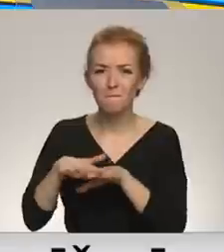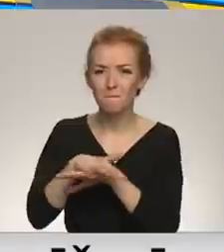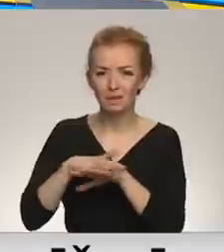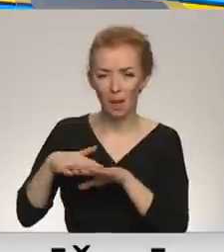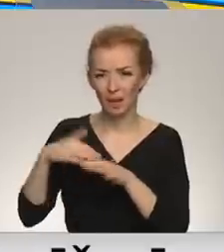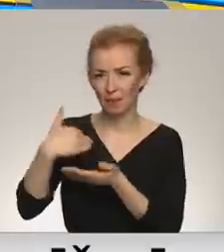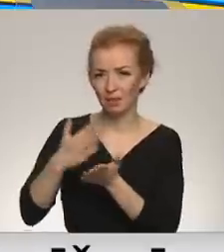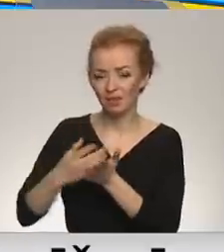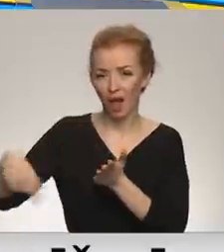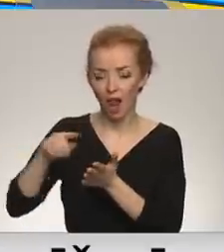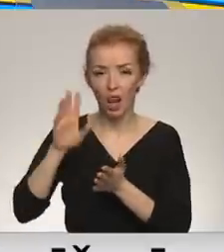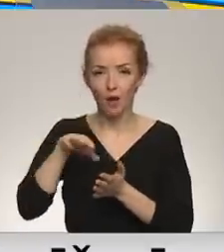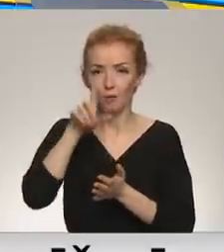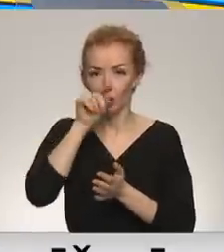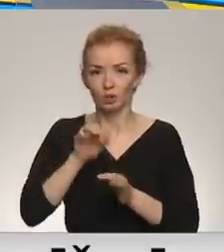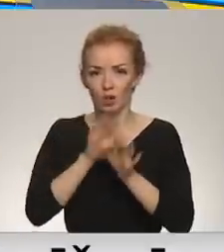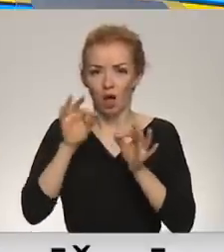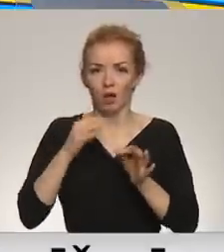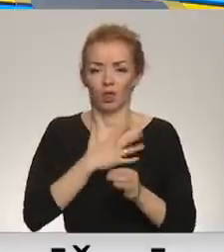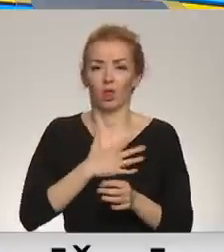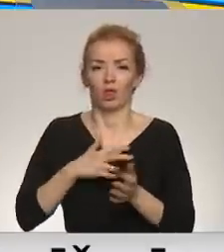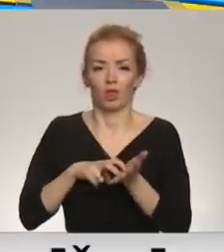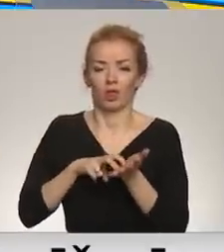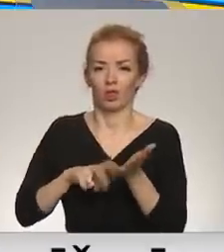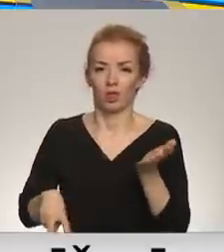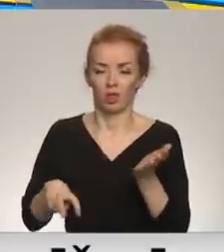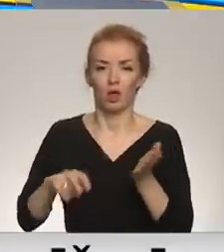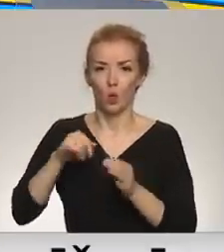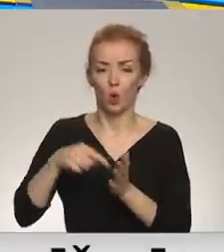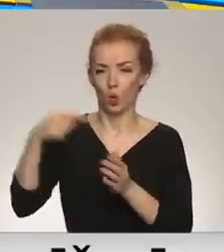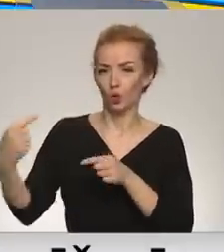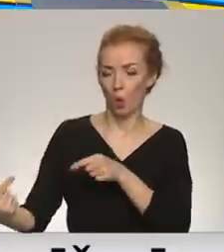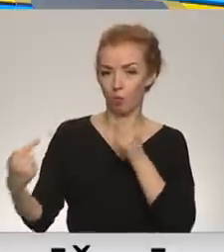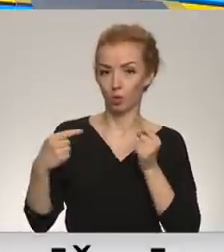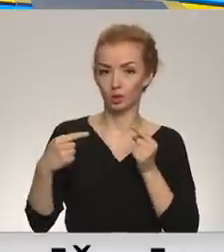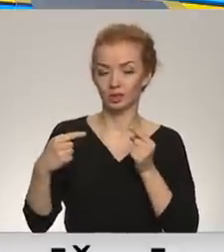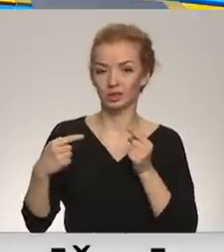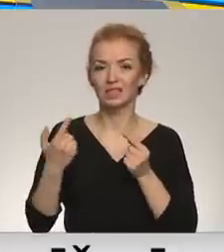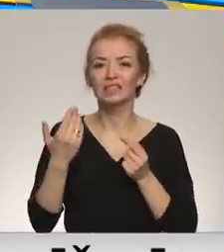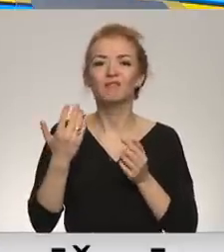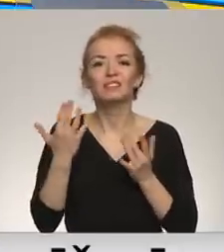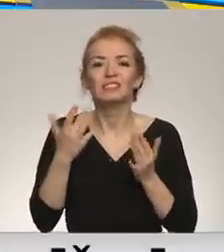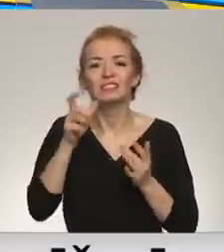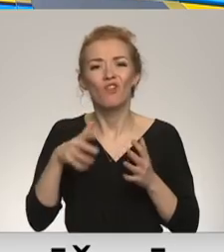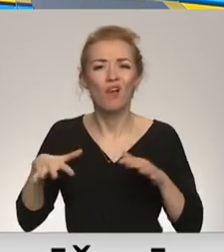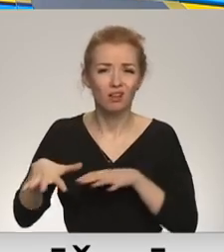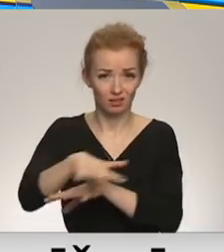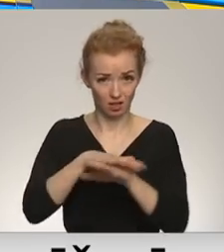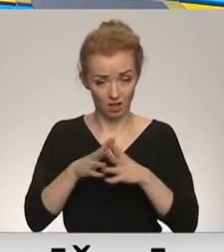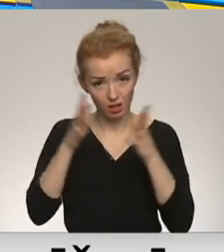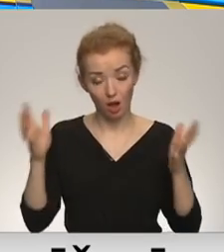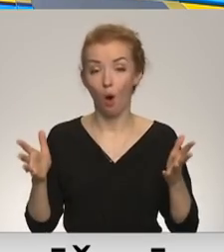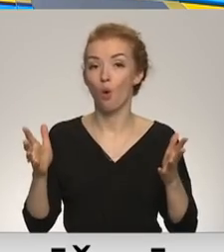lai Putins sajustu kādu spiedienu šai iespējamai opozīcijai? Līdz kādiem apmēriem tai būtu jāizaug? Ņemot vairāk tādu kādu